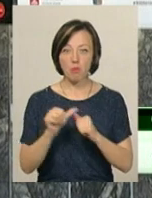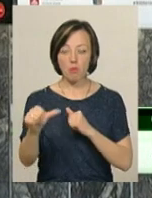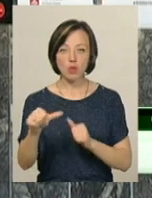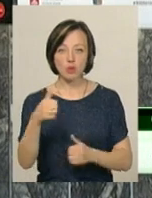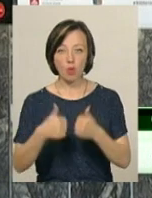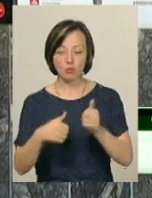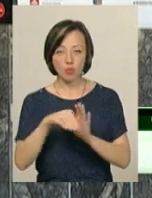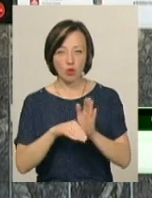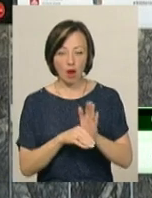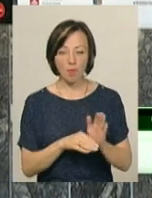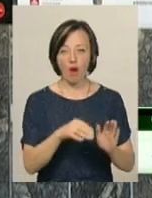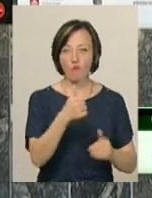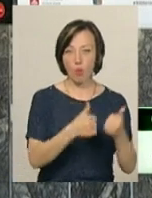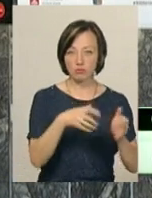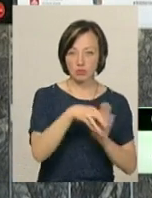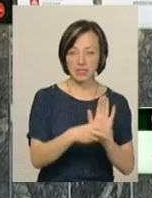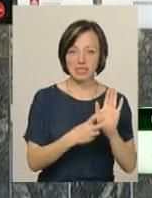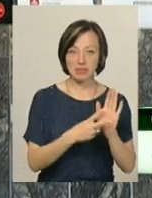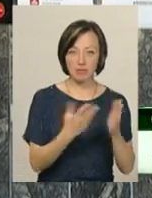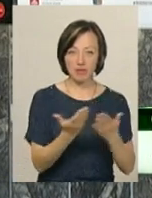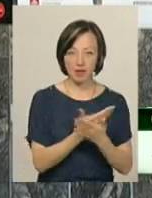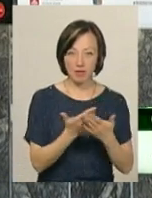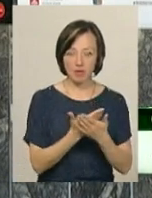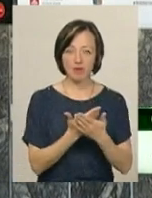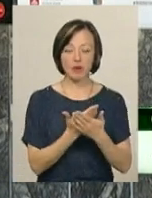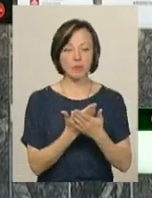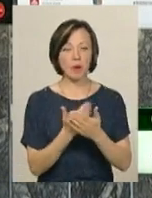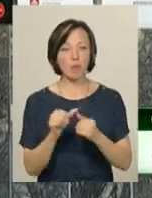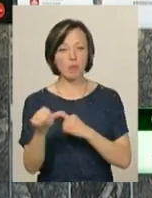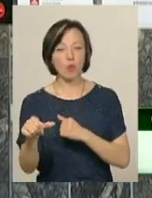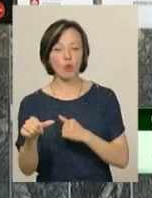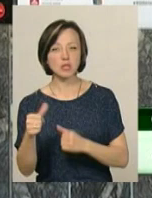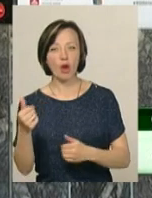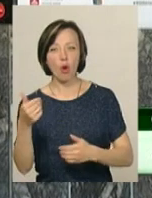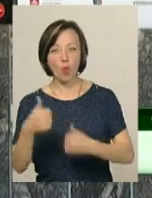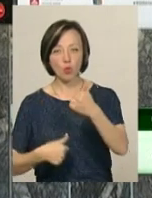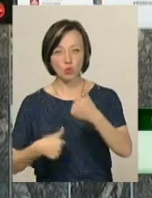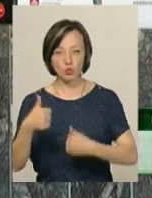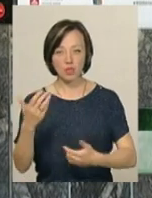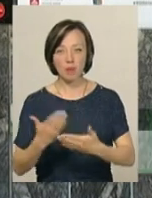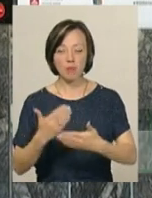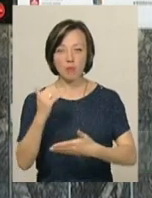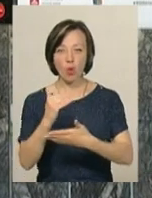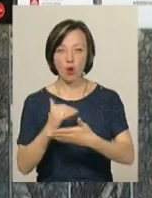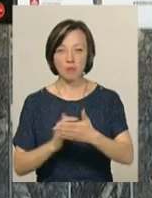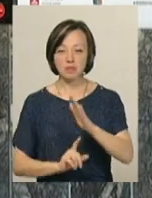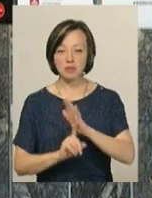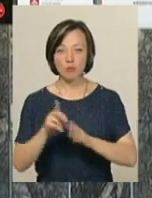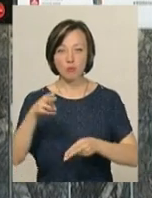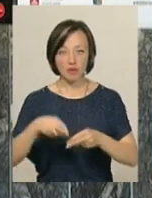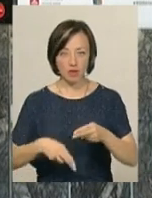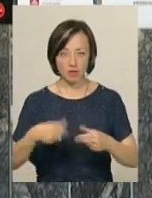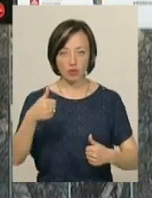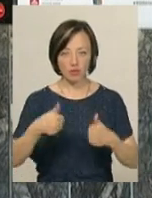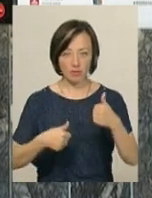представлено сім фільмів. Позаконкурсна програма, яка вже стартує по завершенню